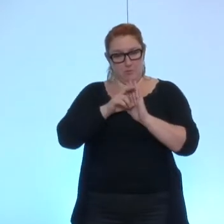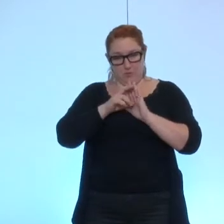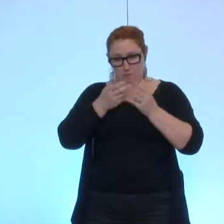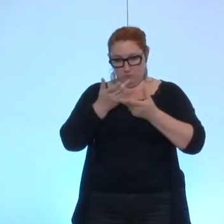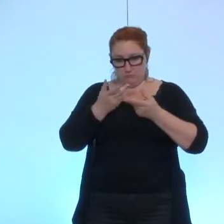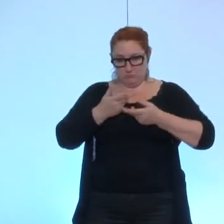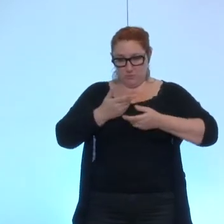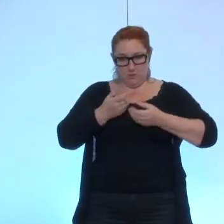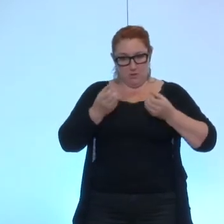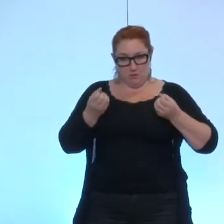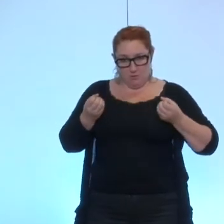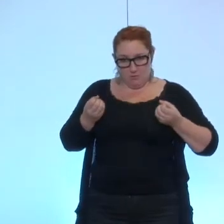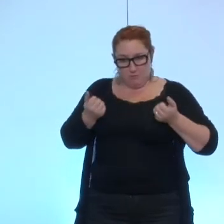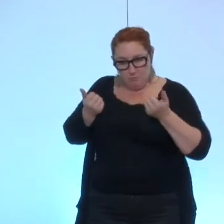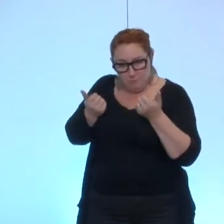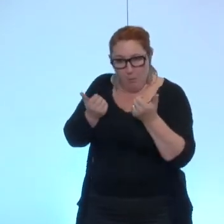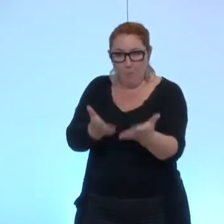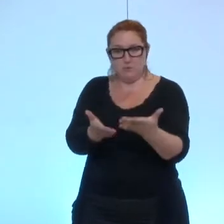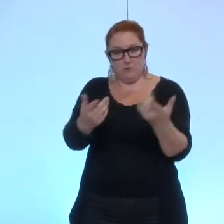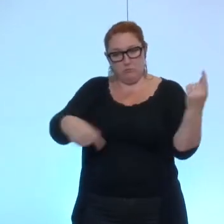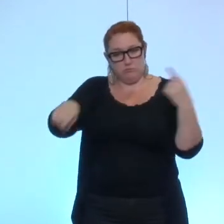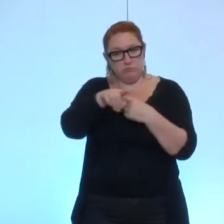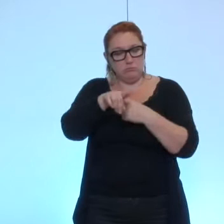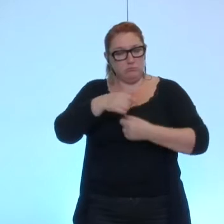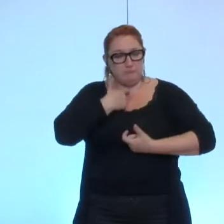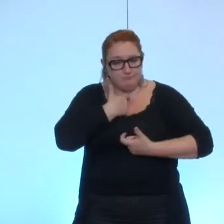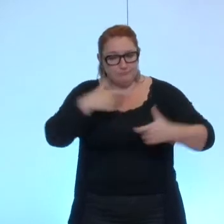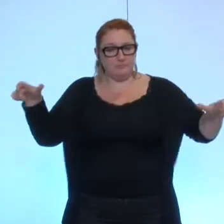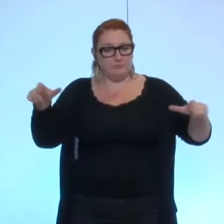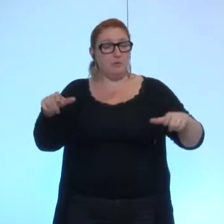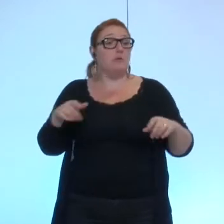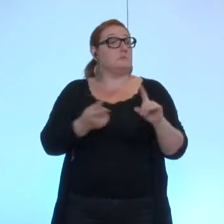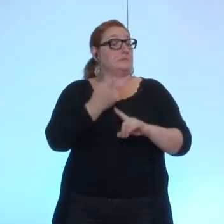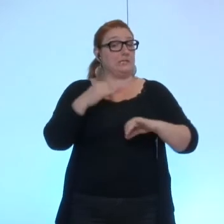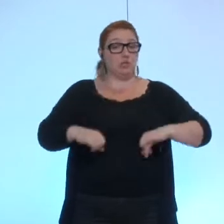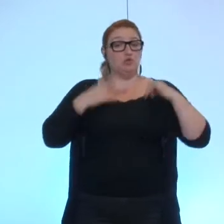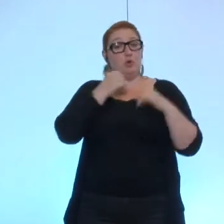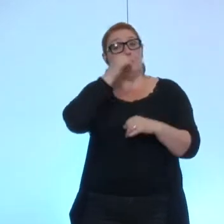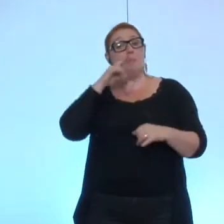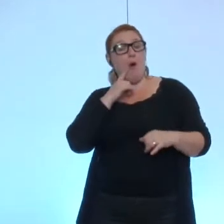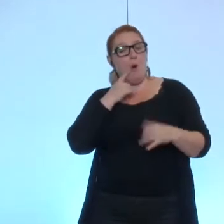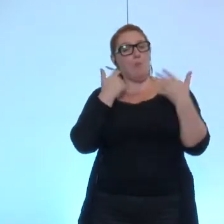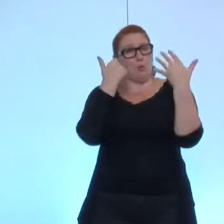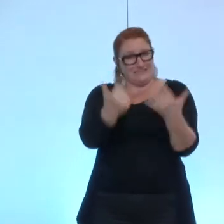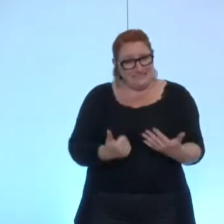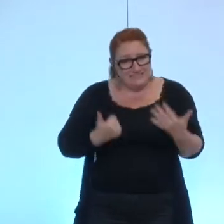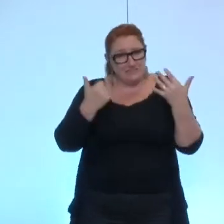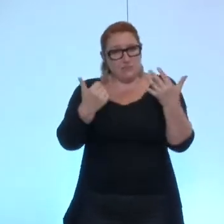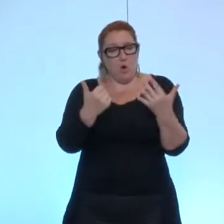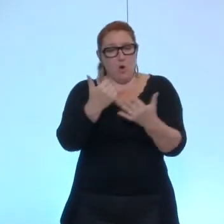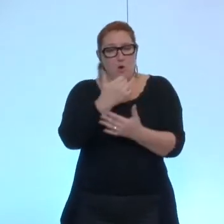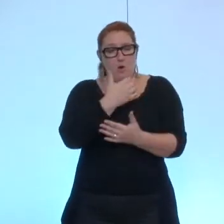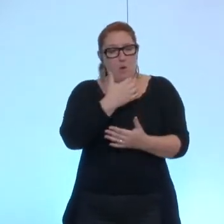aux jeunes parents qui en ont fait le choix, d'assumer pendant 6 ans un mandat d'élu dans les meilleures